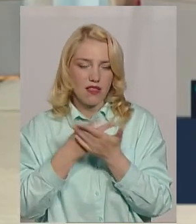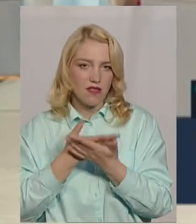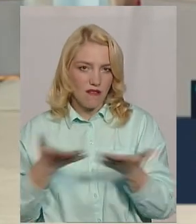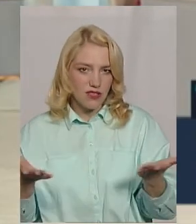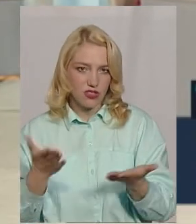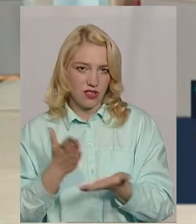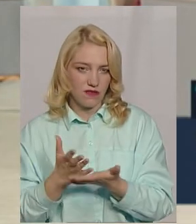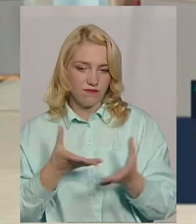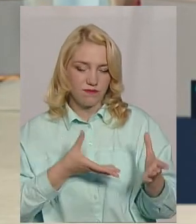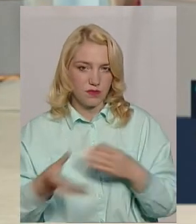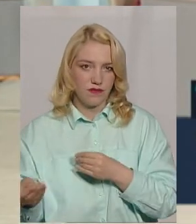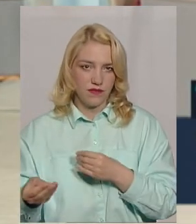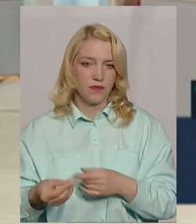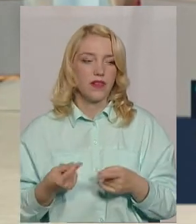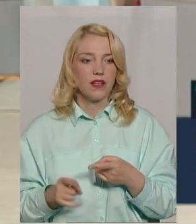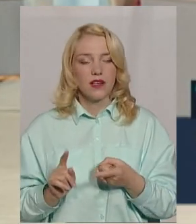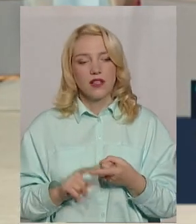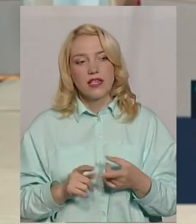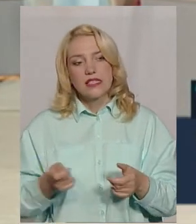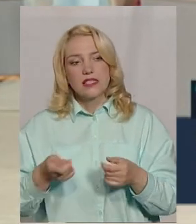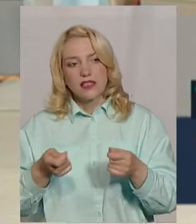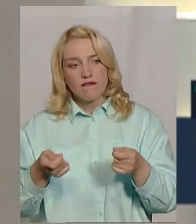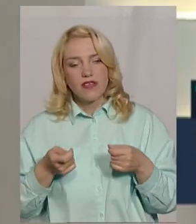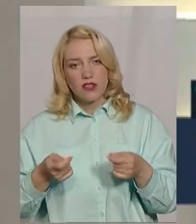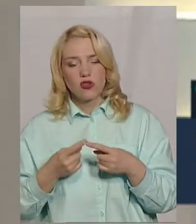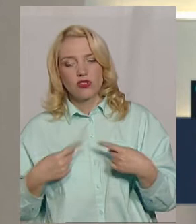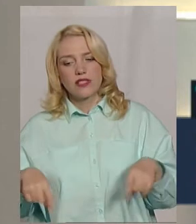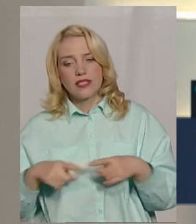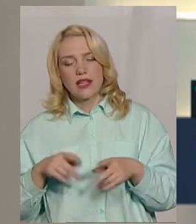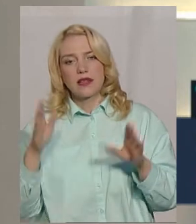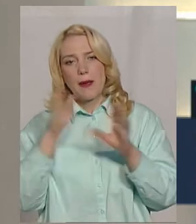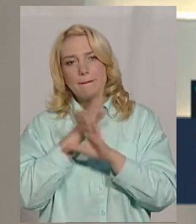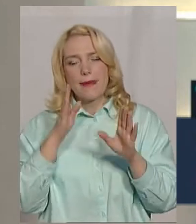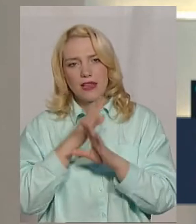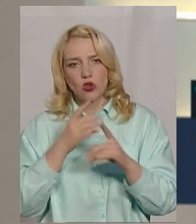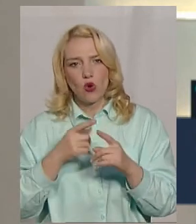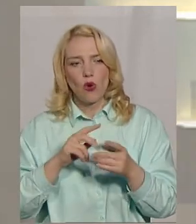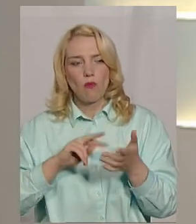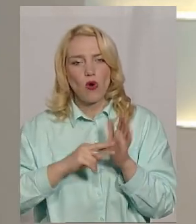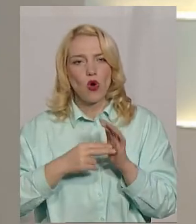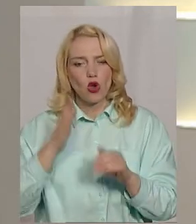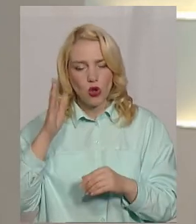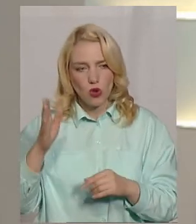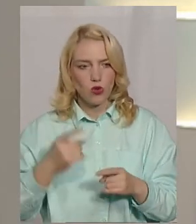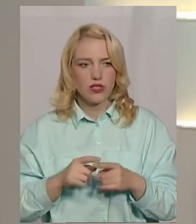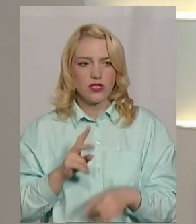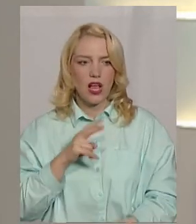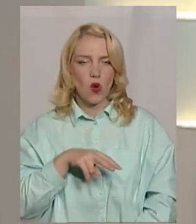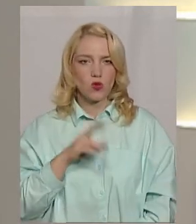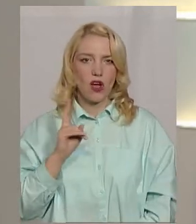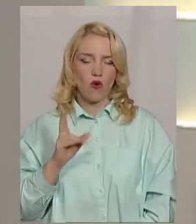Люсю, дякуємо вам. Завідувачка сектору метеопрогнозів Хмельницького обласного центру з гідрометеорології Люся